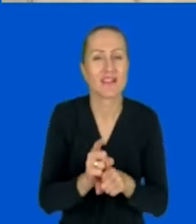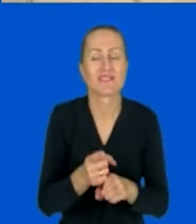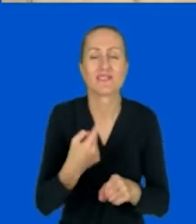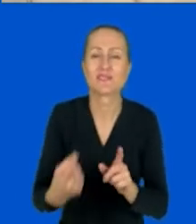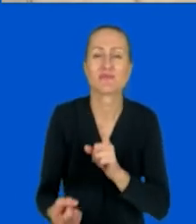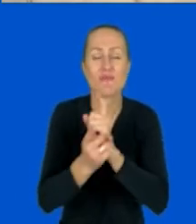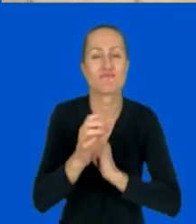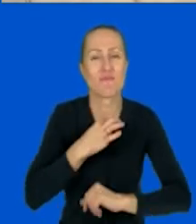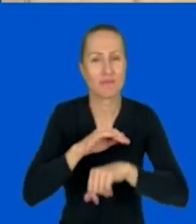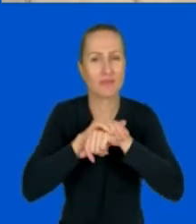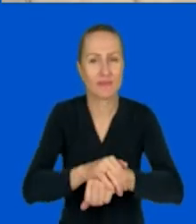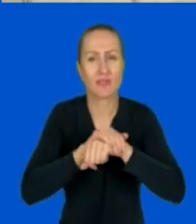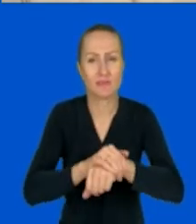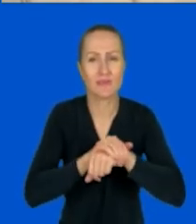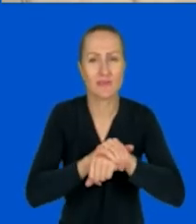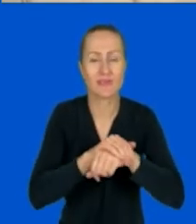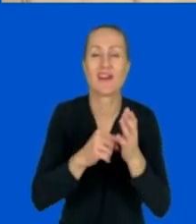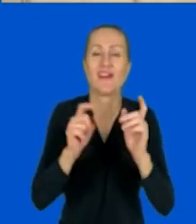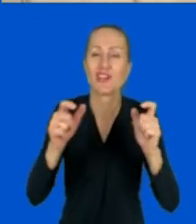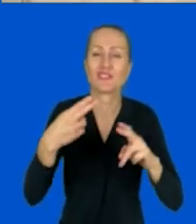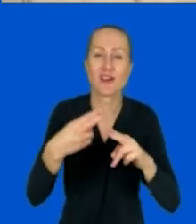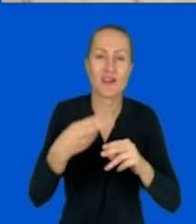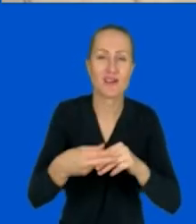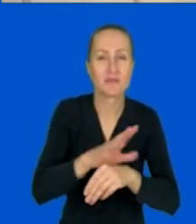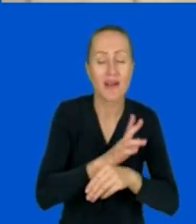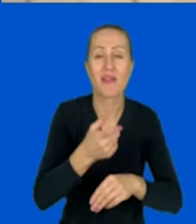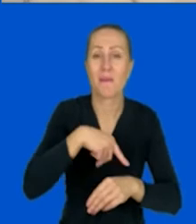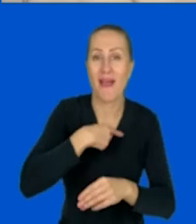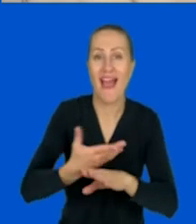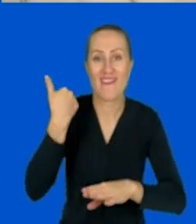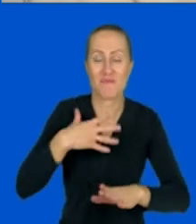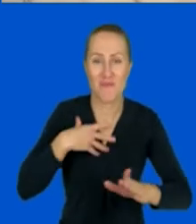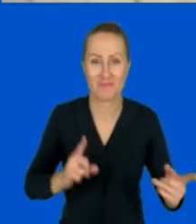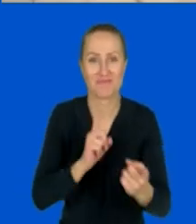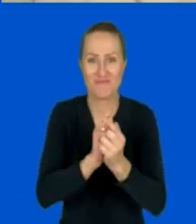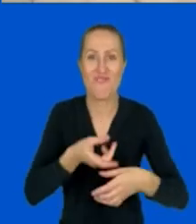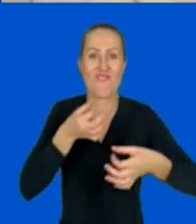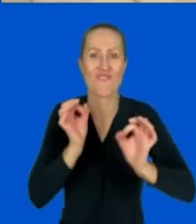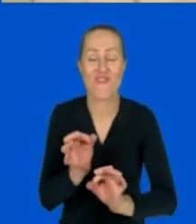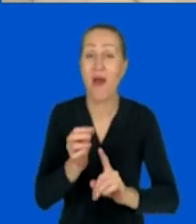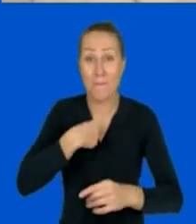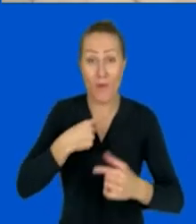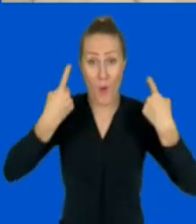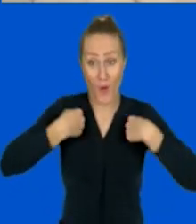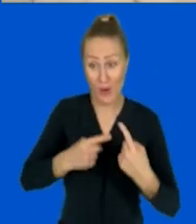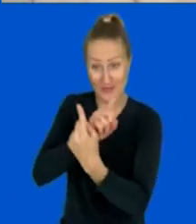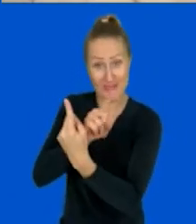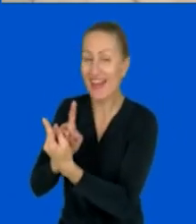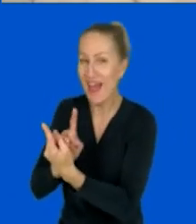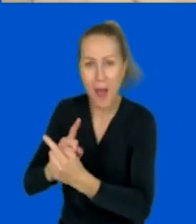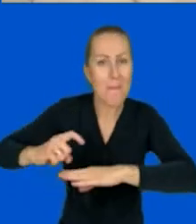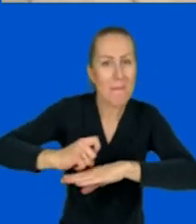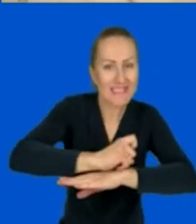przyjaciółmi, podczas pandemii spotykaliśmy się na wino, to znaczy nie przychodziliśmy do siebie, ale też na Messengerze